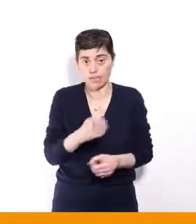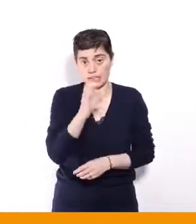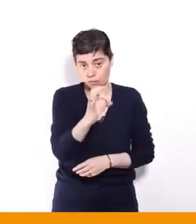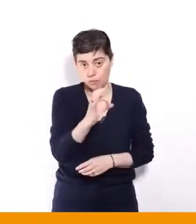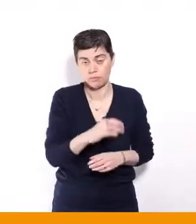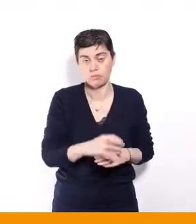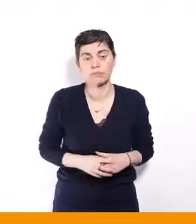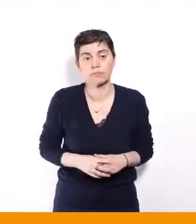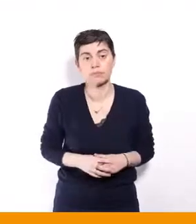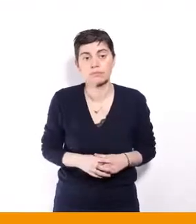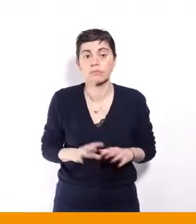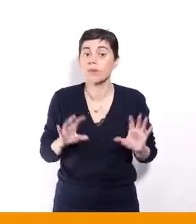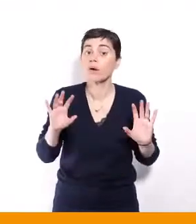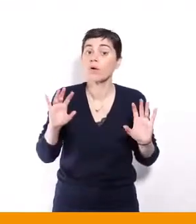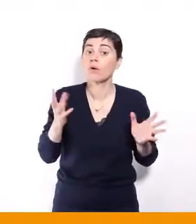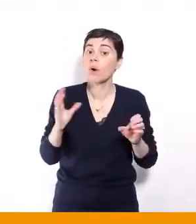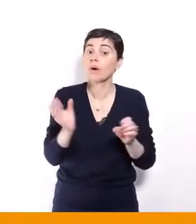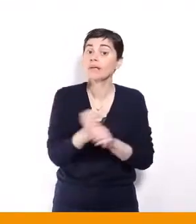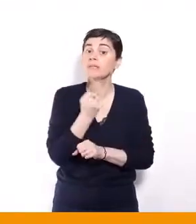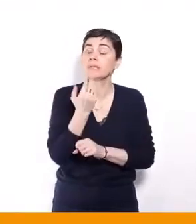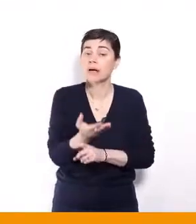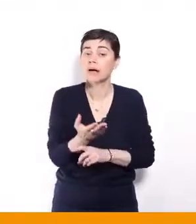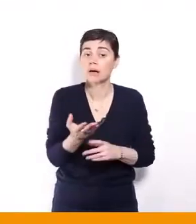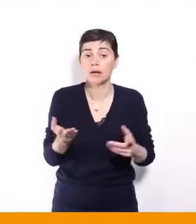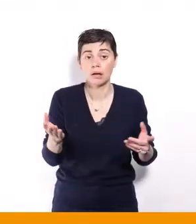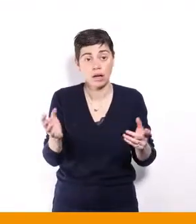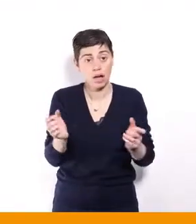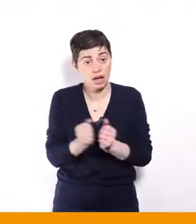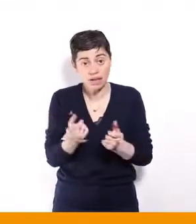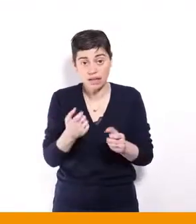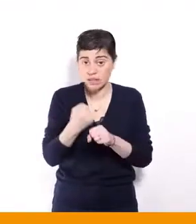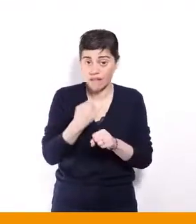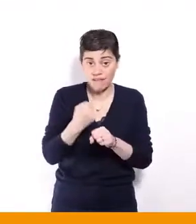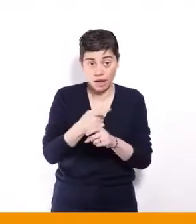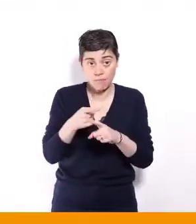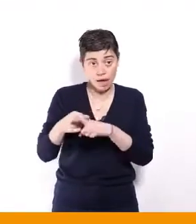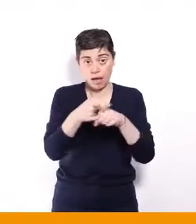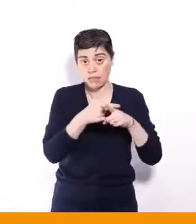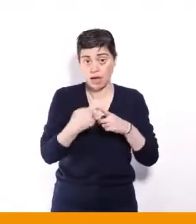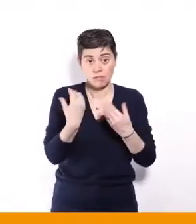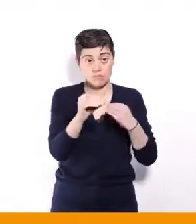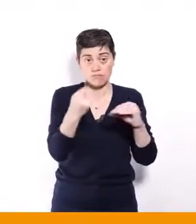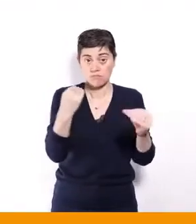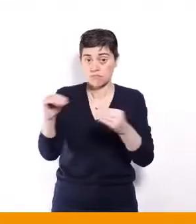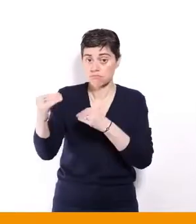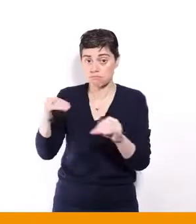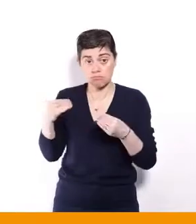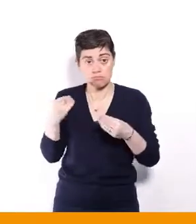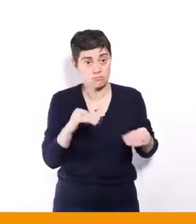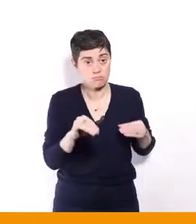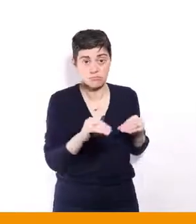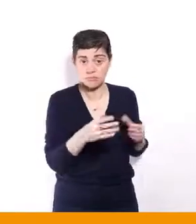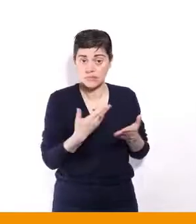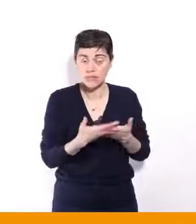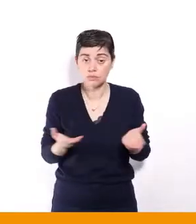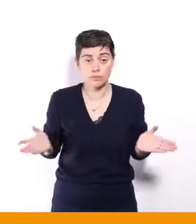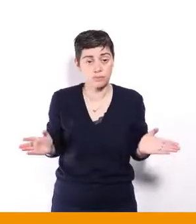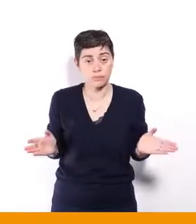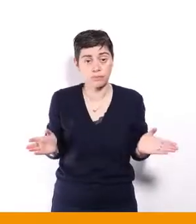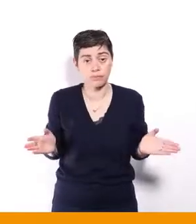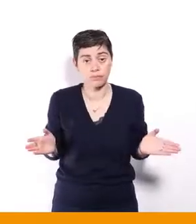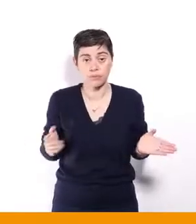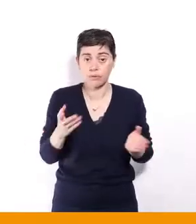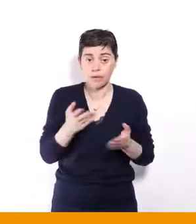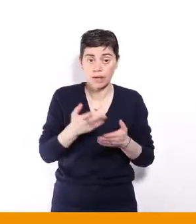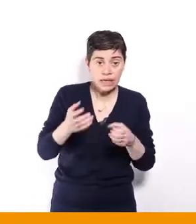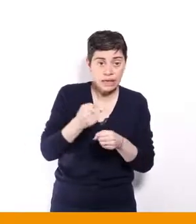y arrive-t-on ? On y arrive en répartissant le travail qui existe entre tous. Voilà, on doit se répartir la charge de travail. Ça veut dire créer des